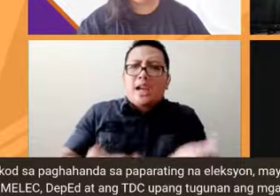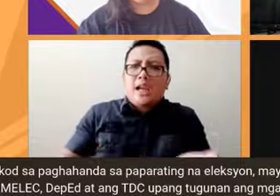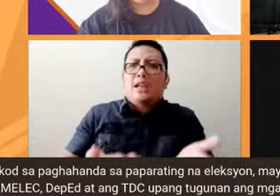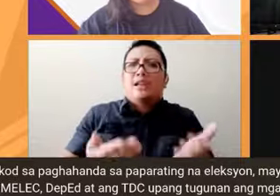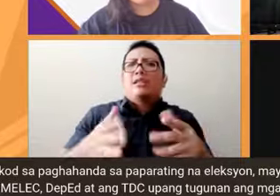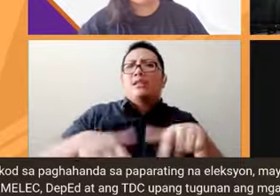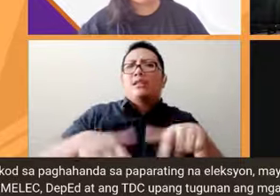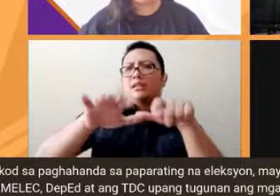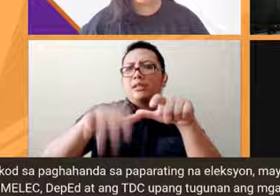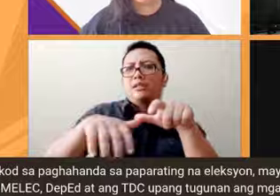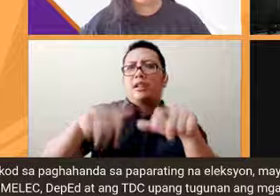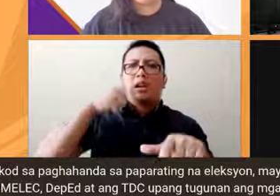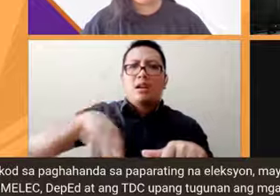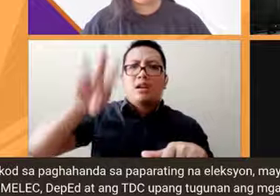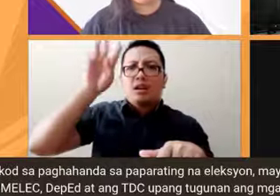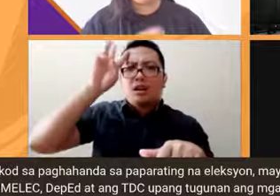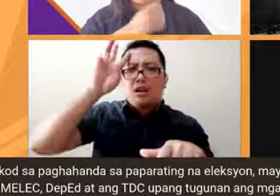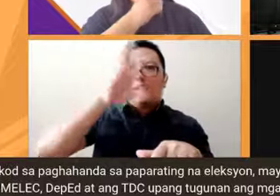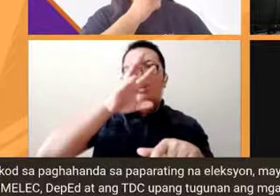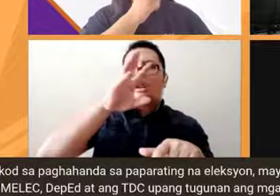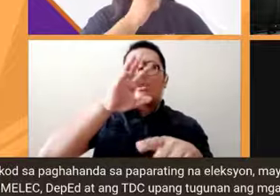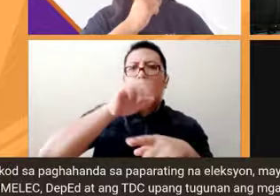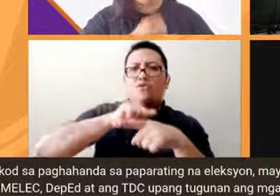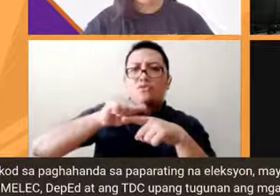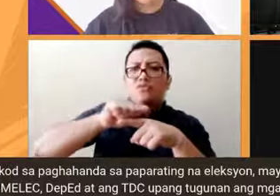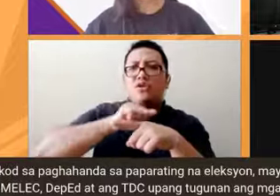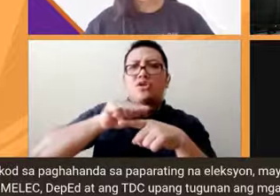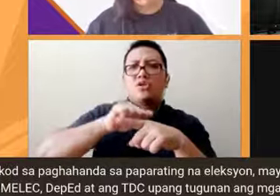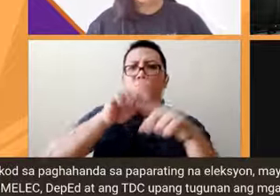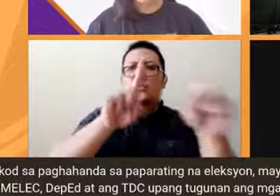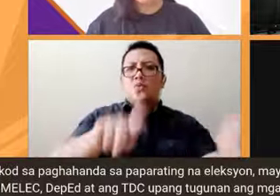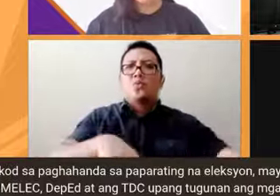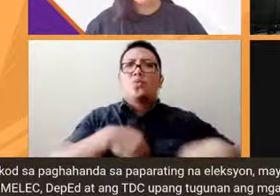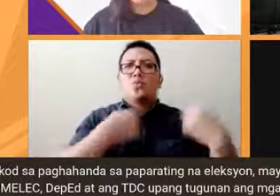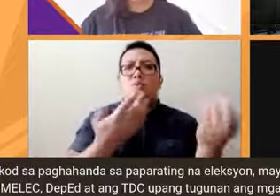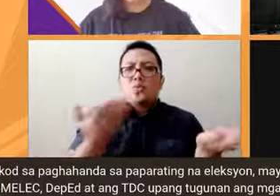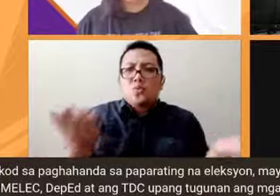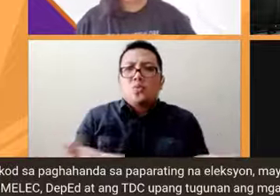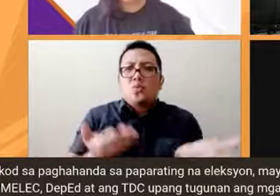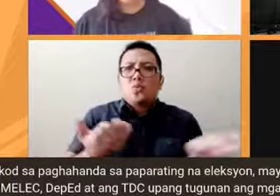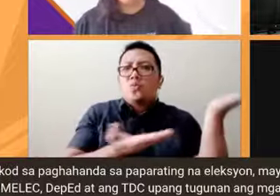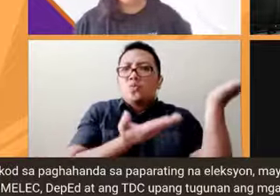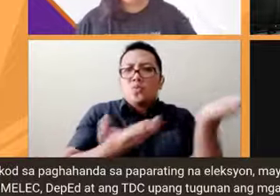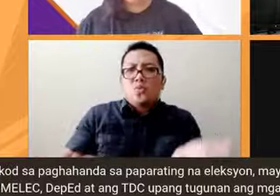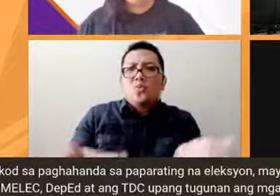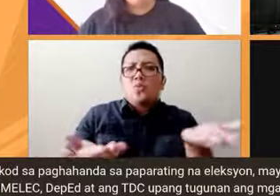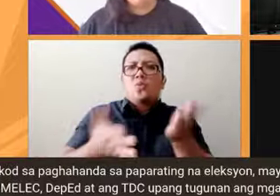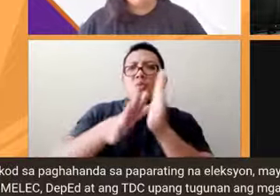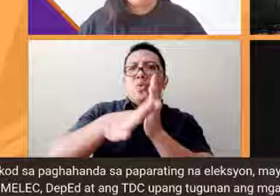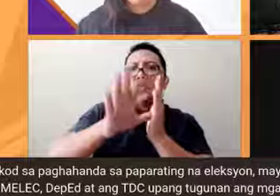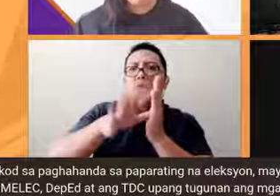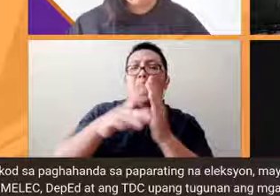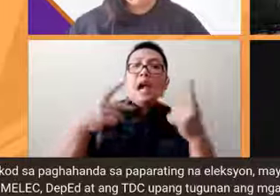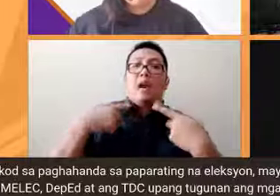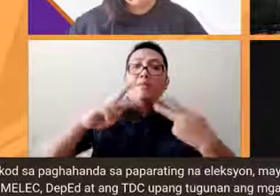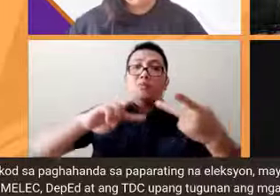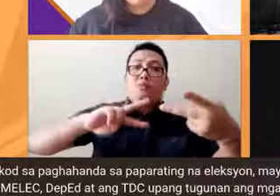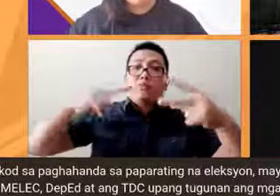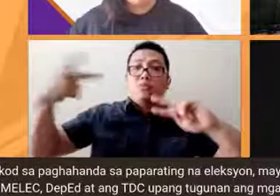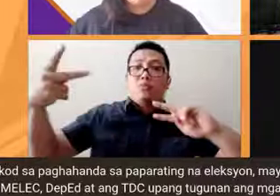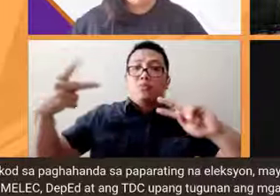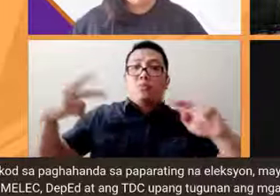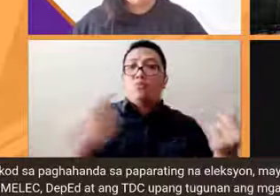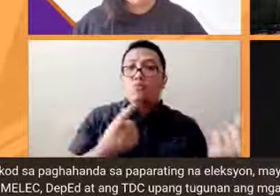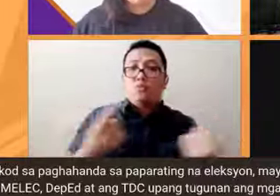awareness and sensitivity training dito sa loob pero may twist na ginawa namin